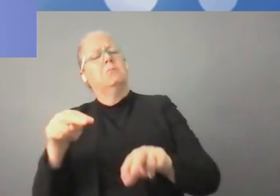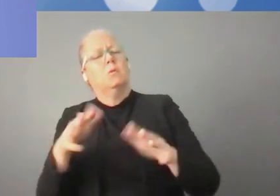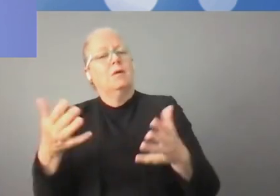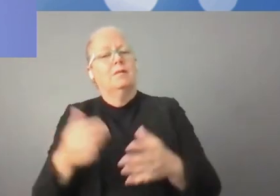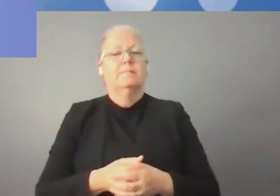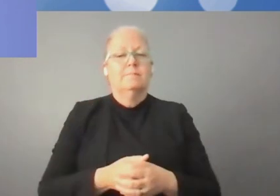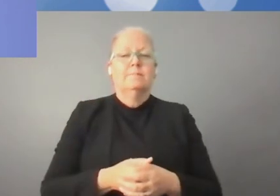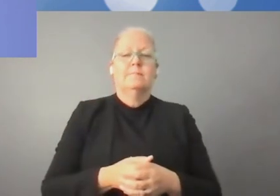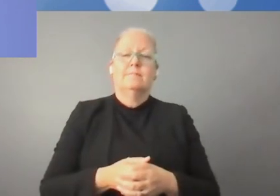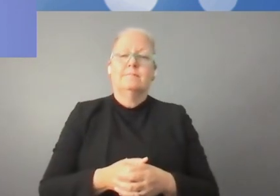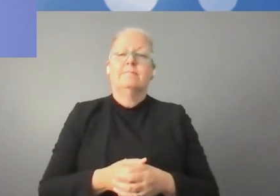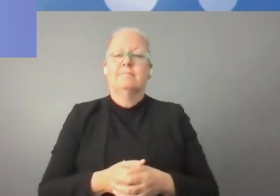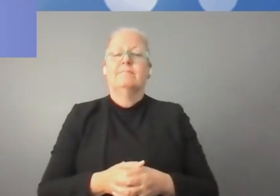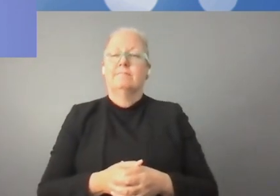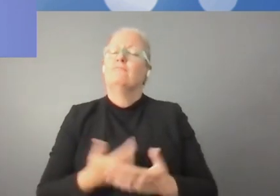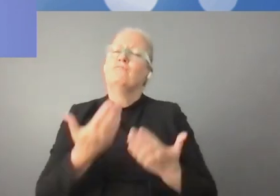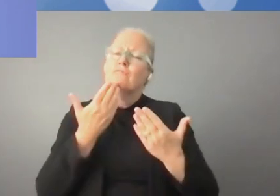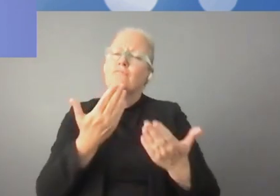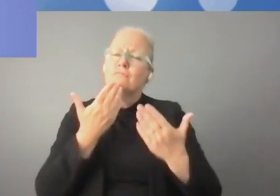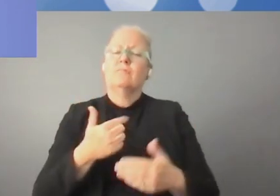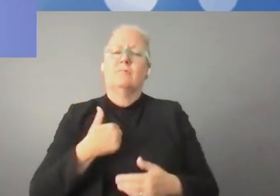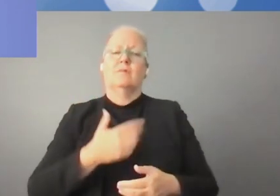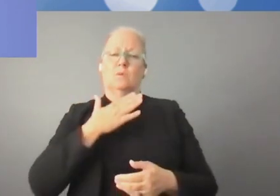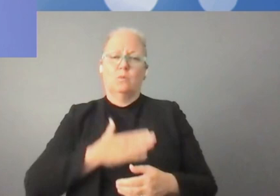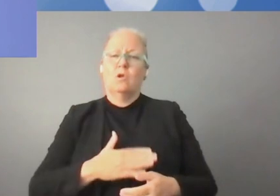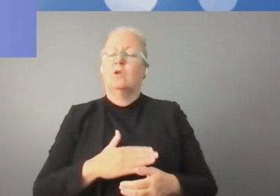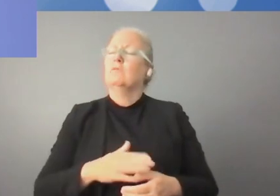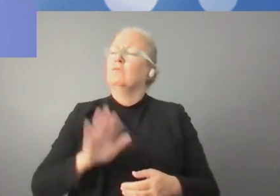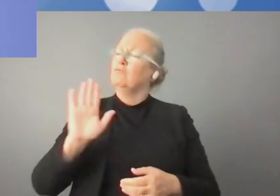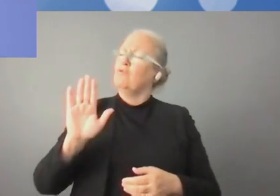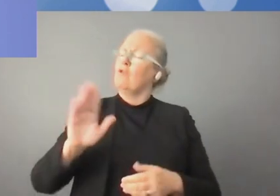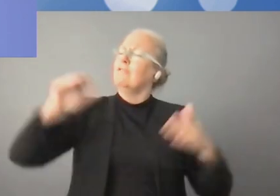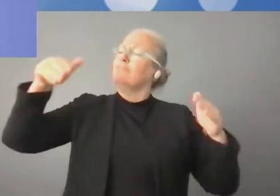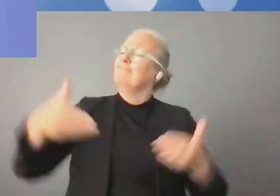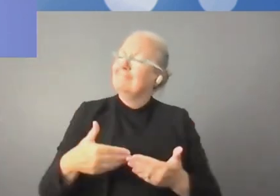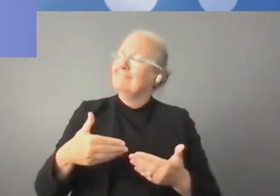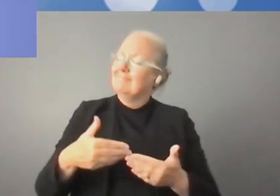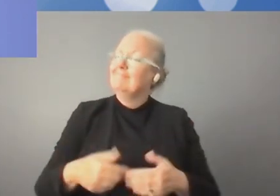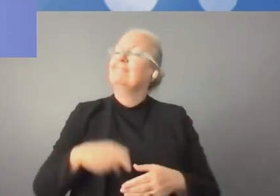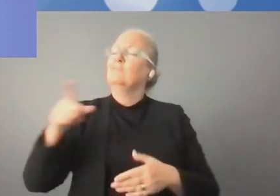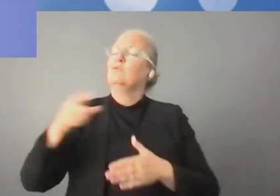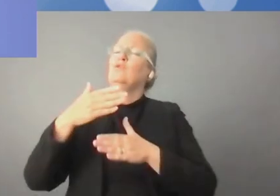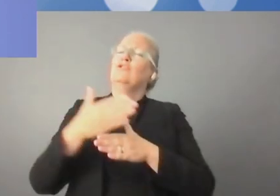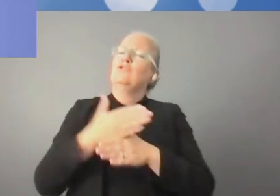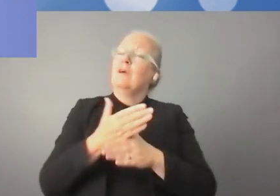du ministère des Affaires étrangères de l'Éthonie.